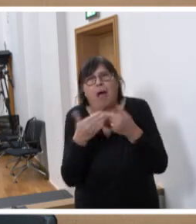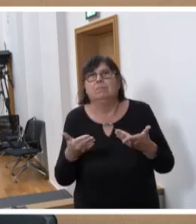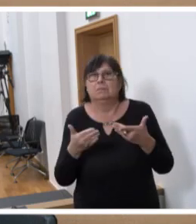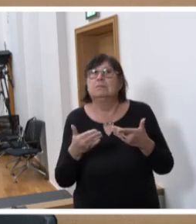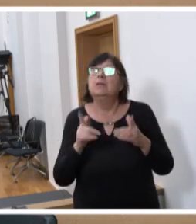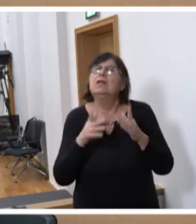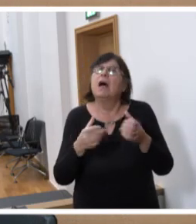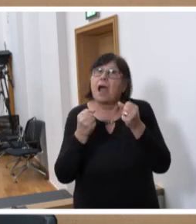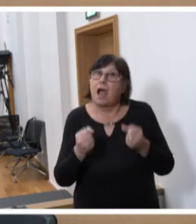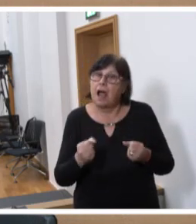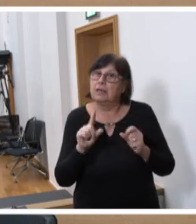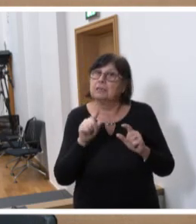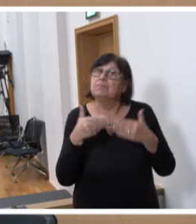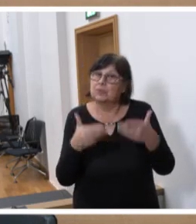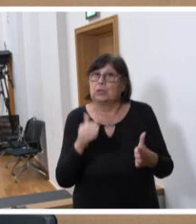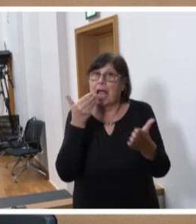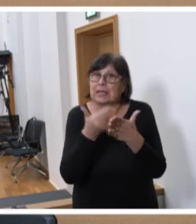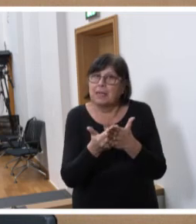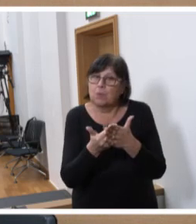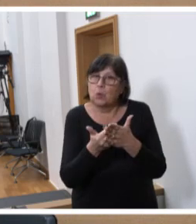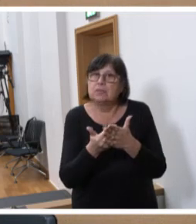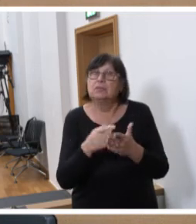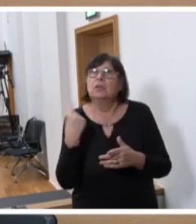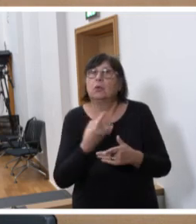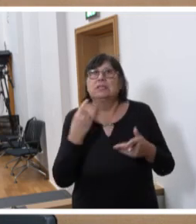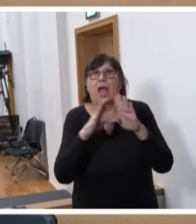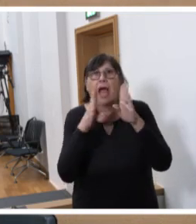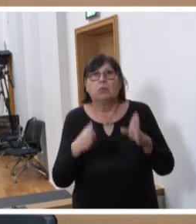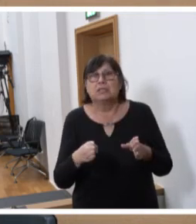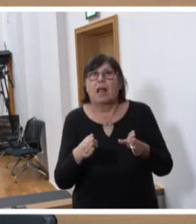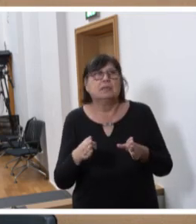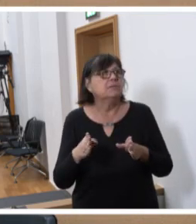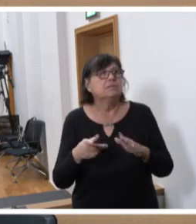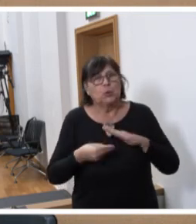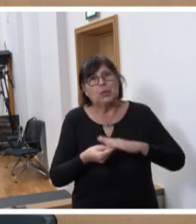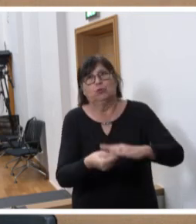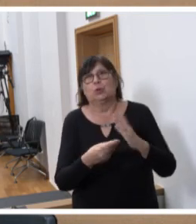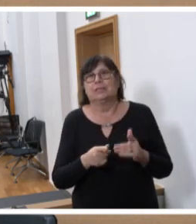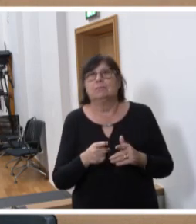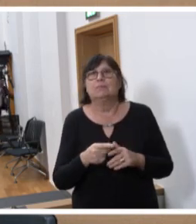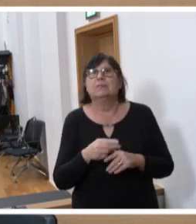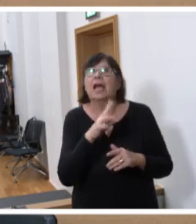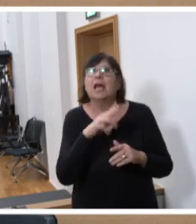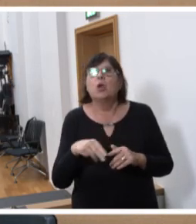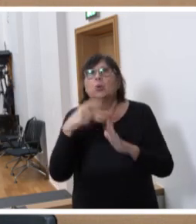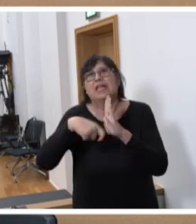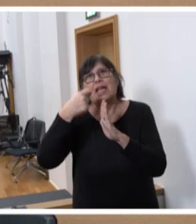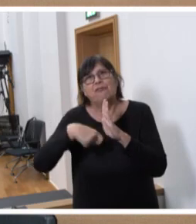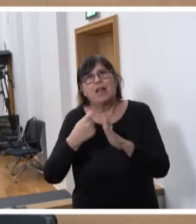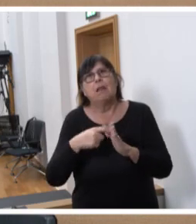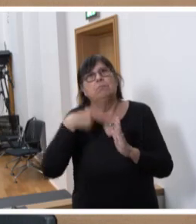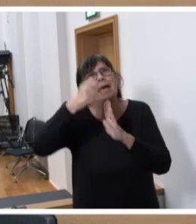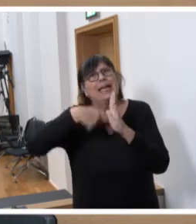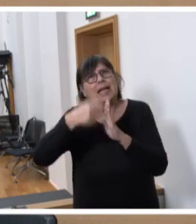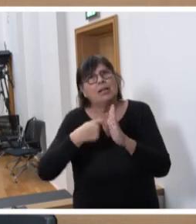Erhalt eines solchen Angebots steuern wir mit unserem Haushalt nun bei. Unifilm ist ein Kino direkt auf dem